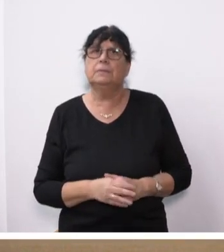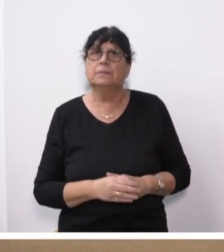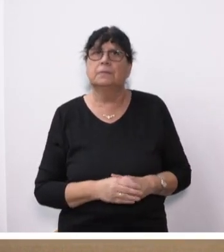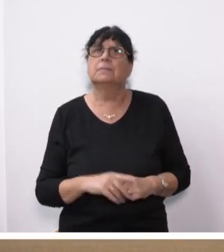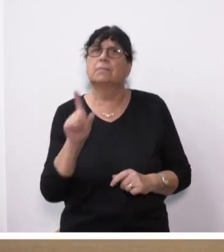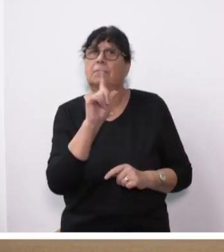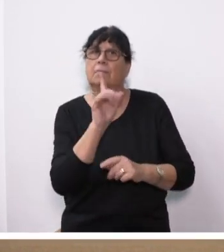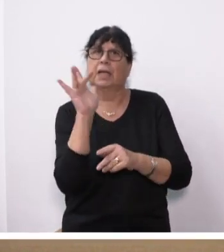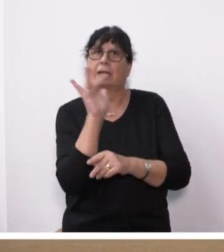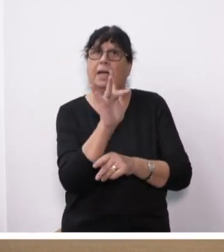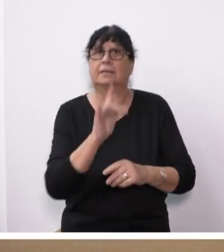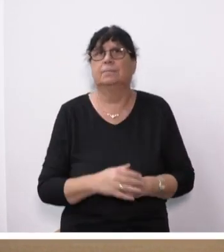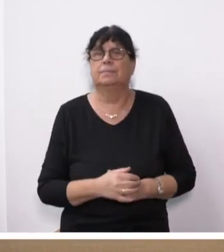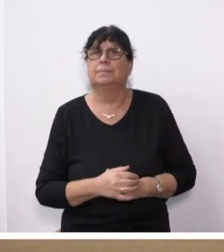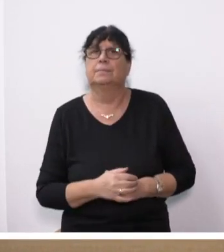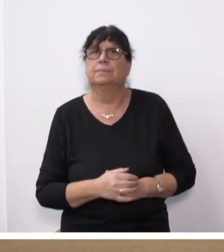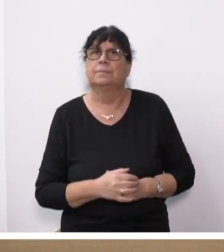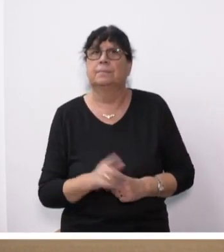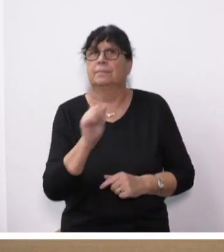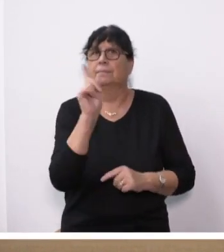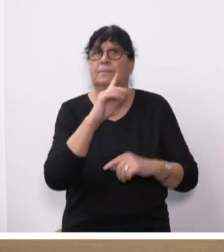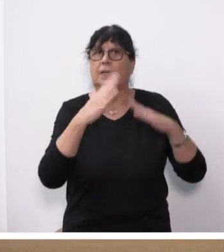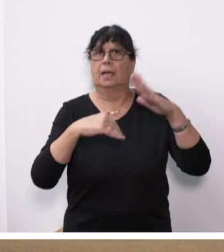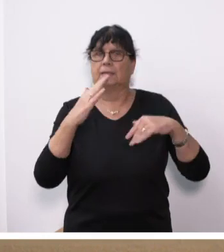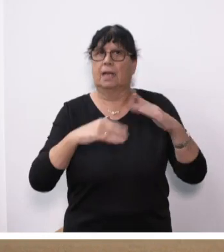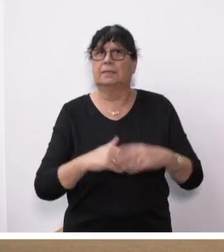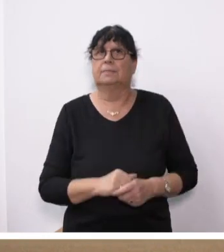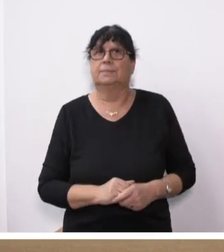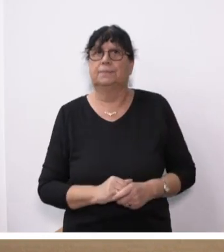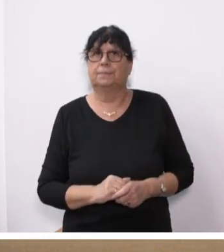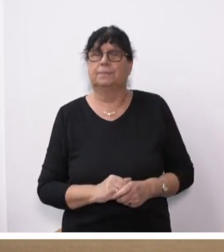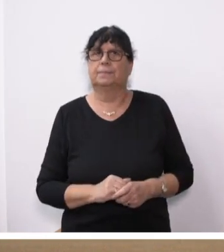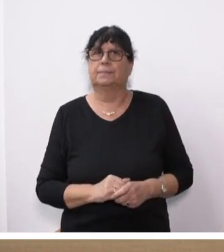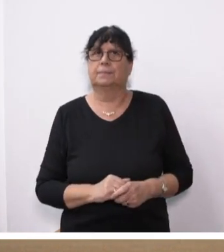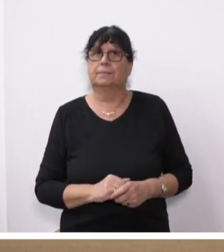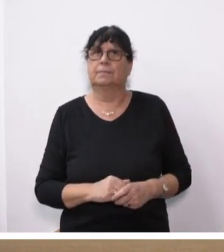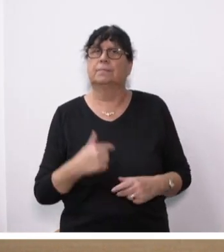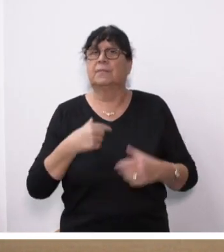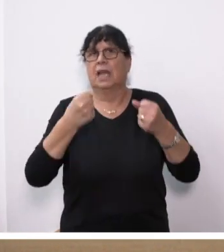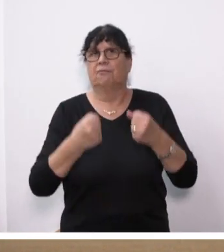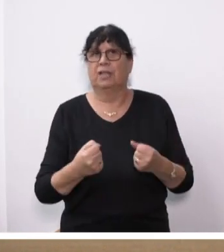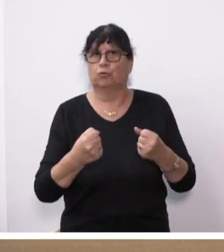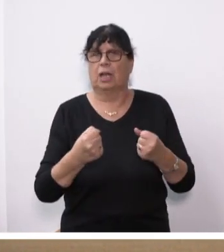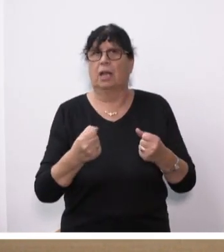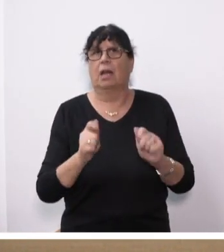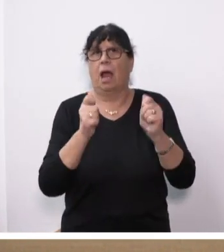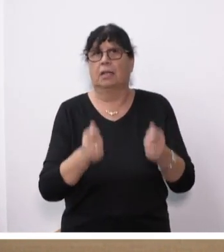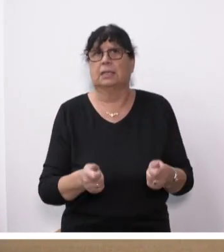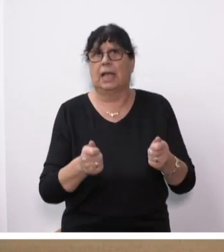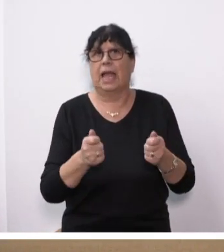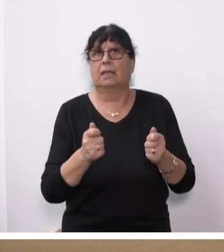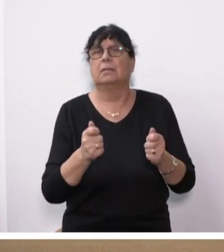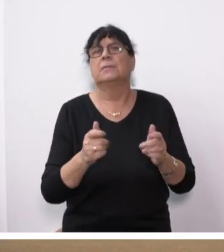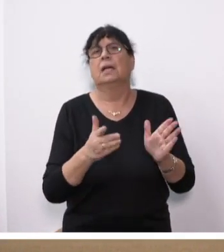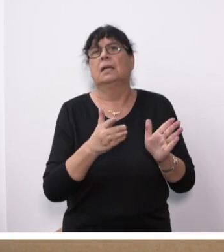Wer ist dagegen? Wer enthält sich der Stimme? Ich stelle fest, dass die Anträge in die